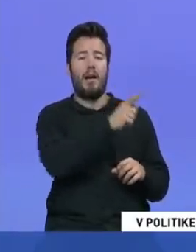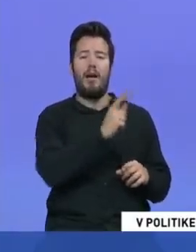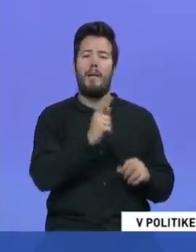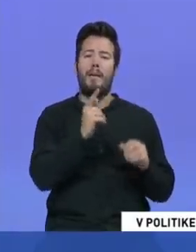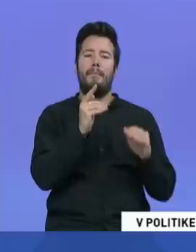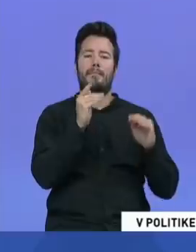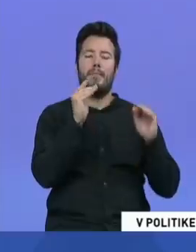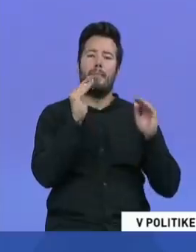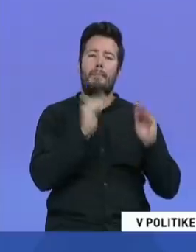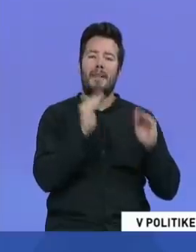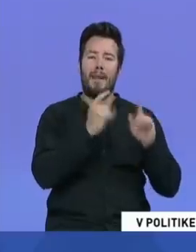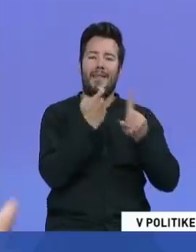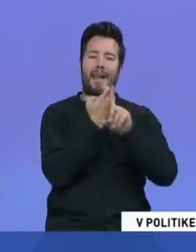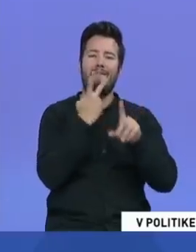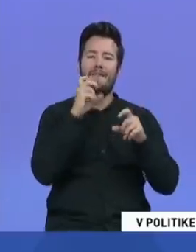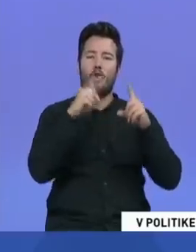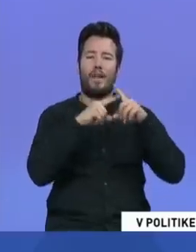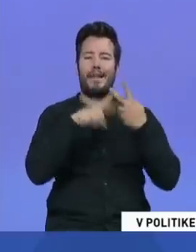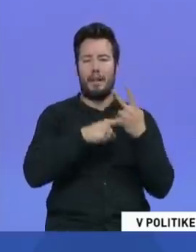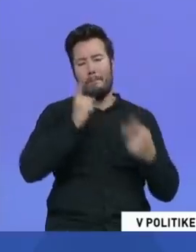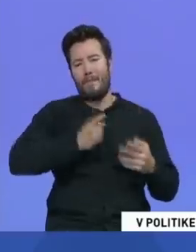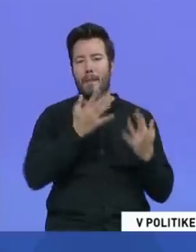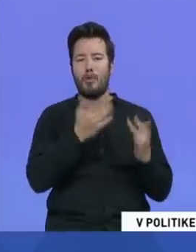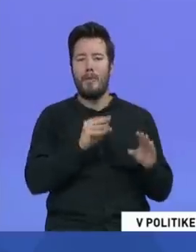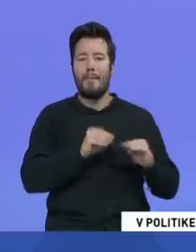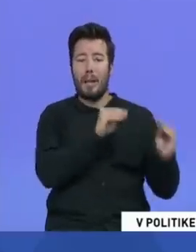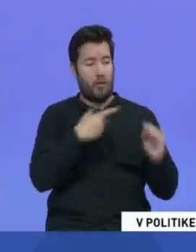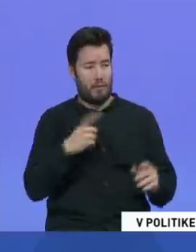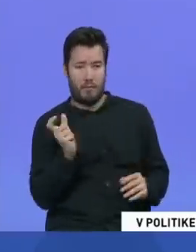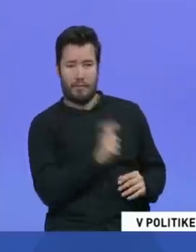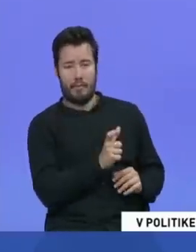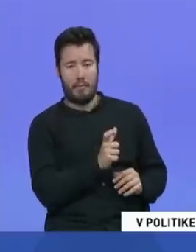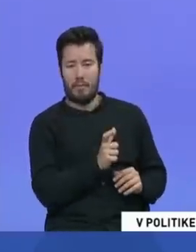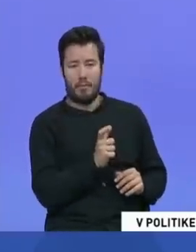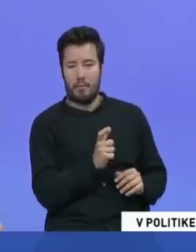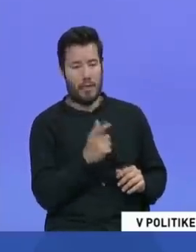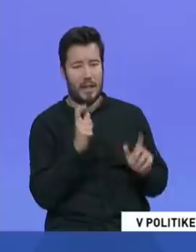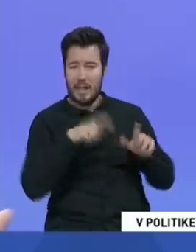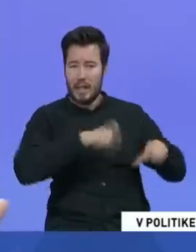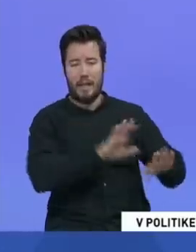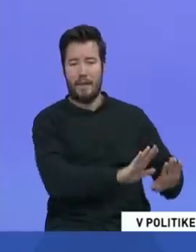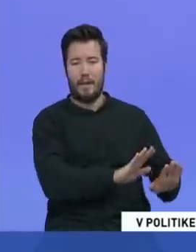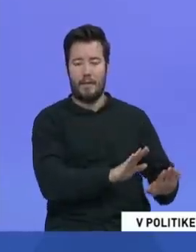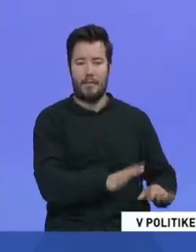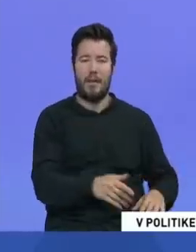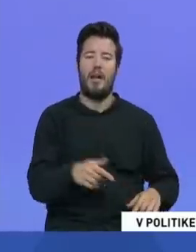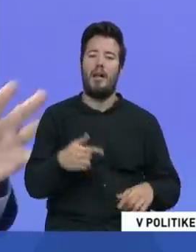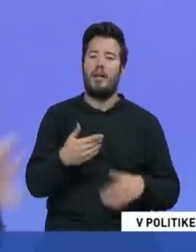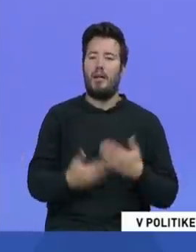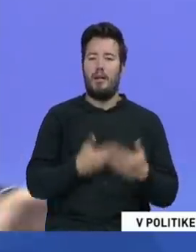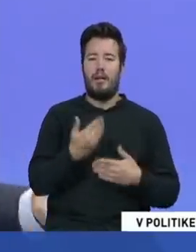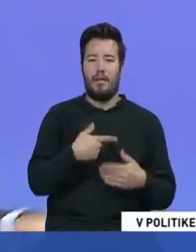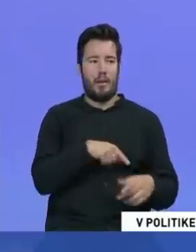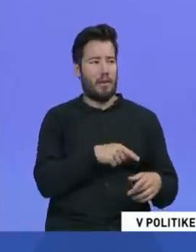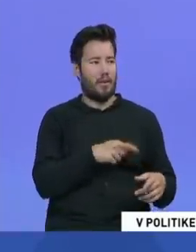úspech celej našej vlády a Slovensko ako mala krajina dokázalo neúveriteľnú vec. Dneska sa nám tie kvóty, ako keby vracajú, my sme ich vyhodili